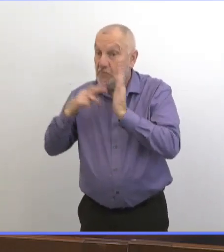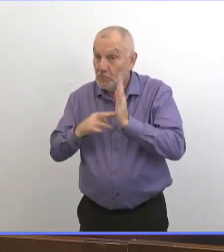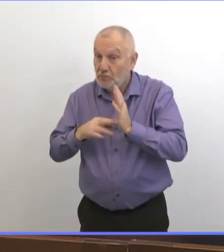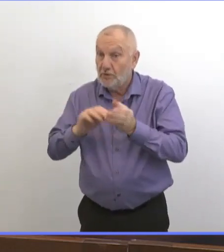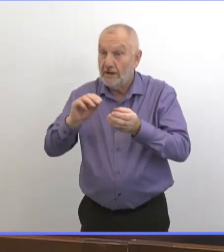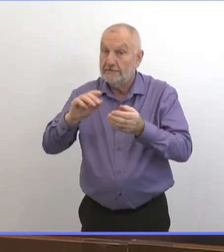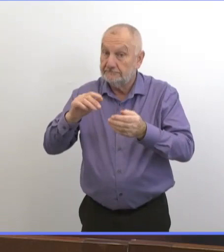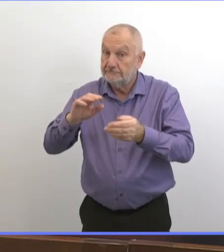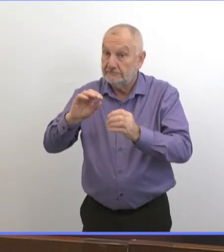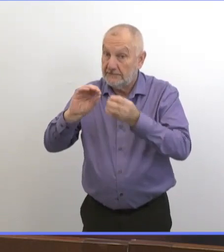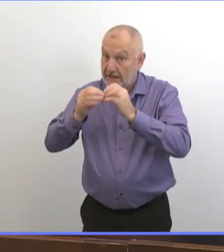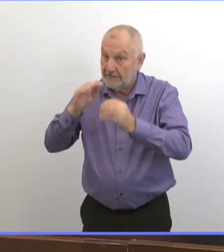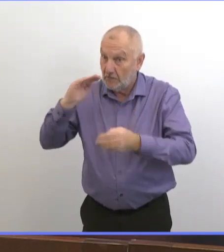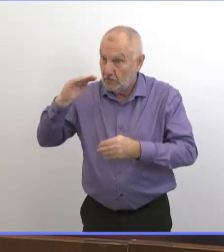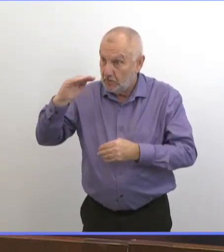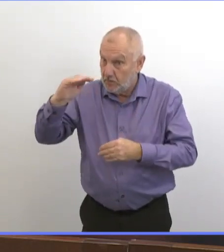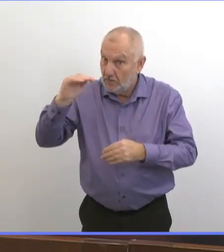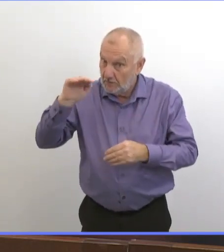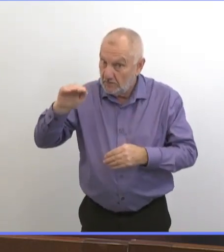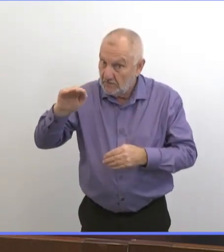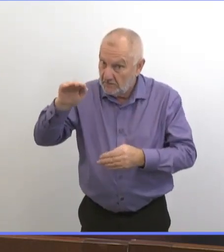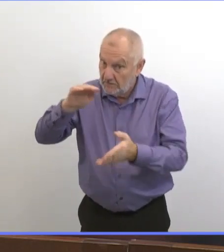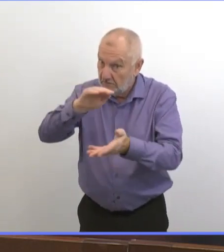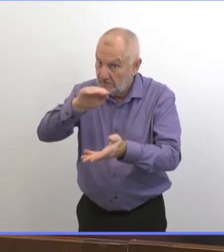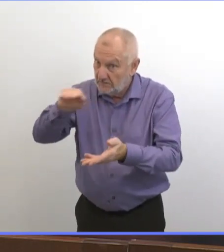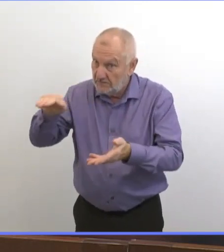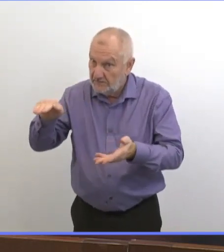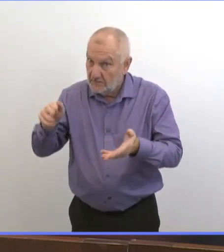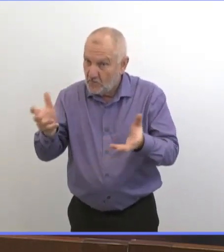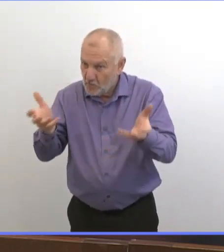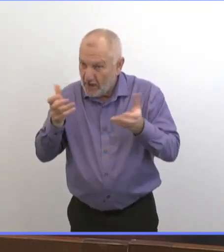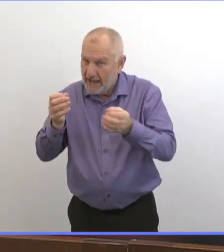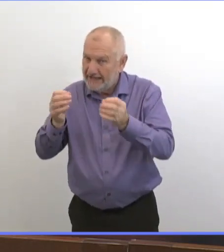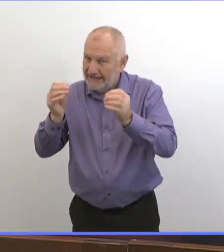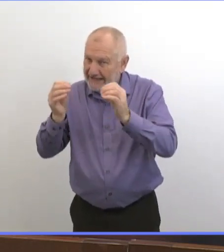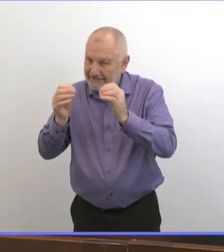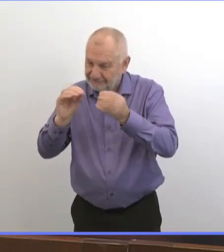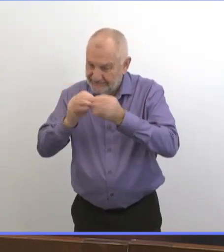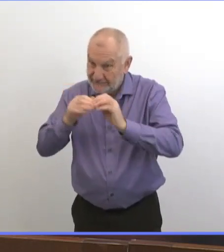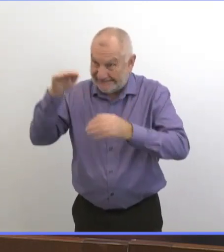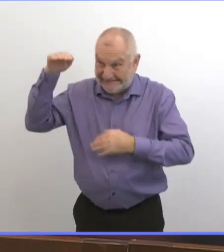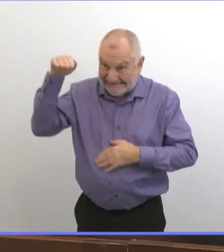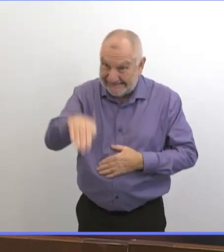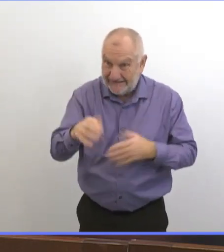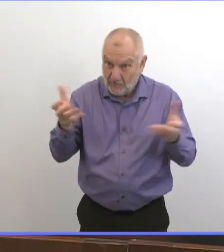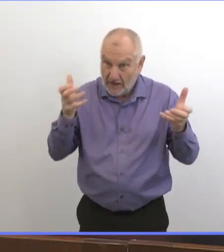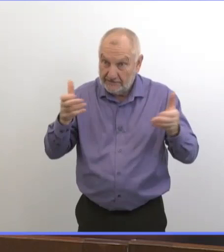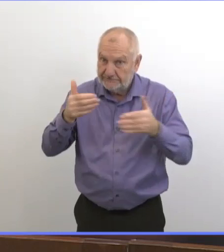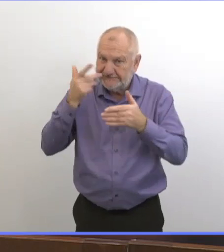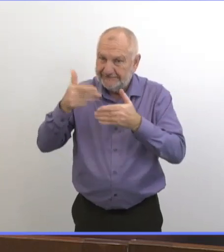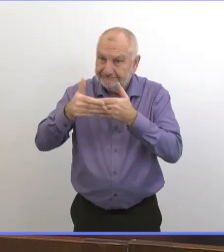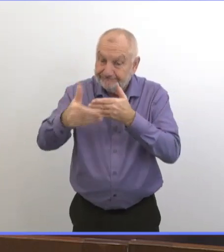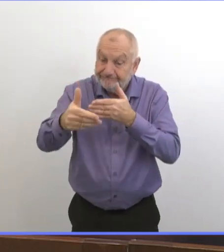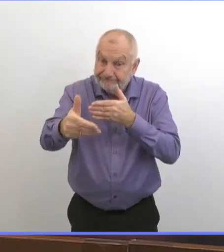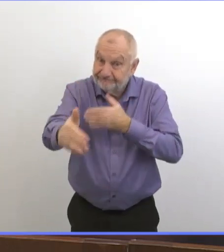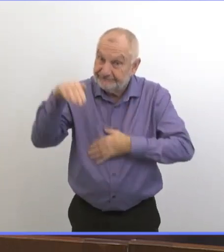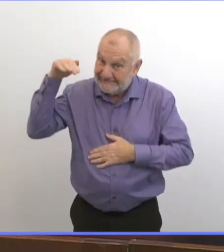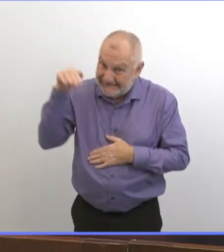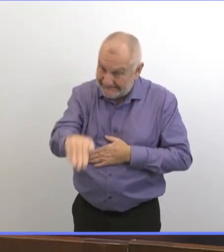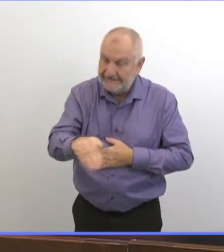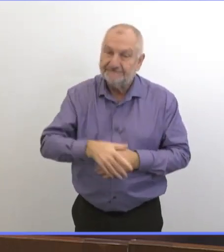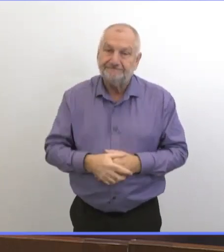là qu'on veut être. Il faut que ces chiffres baissent. Et c'est ce à quoi on s'attend en fonction des restrictions.